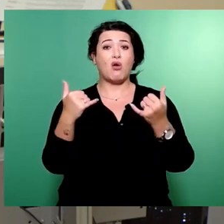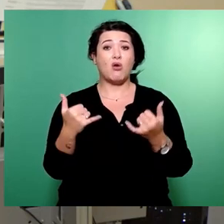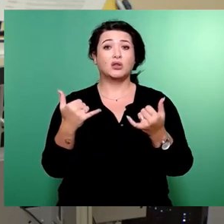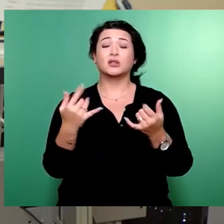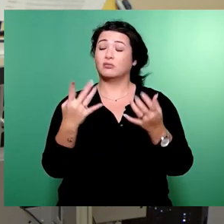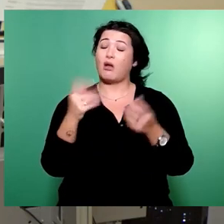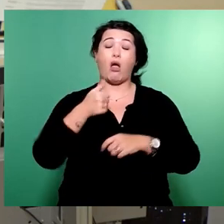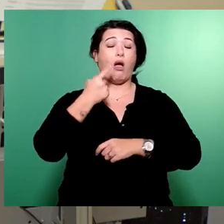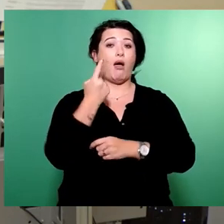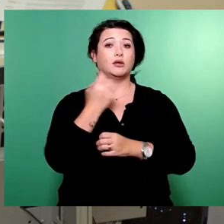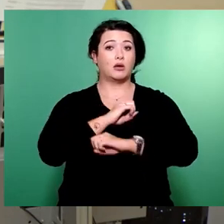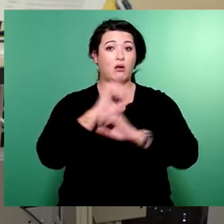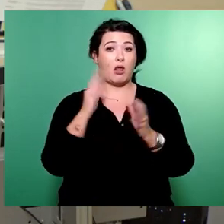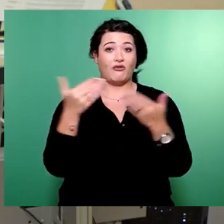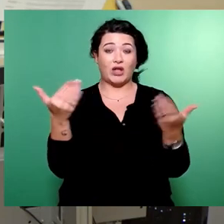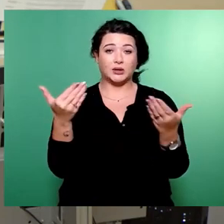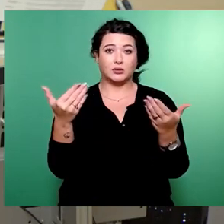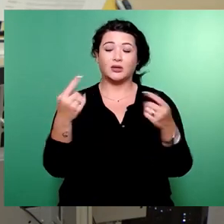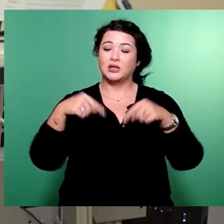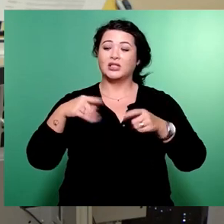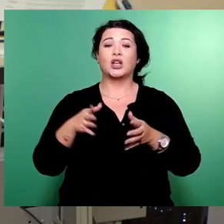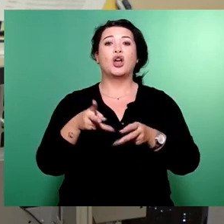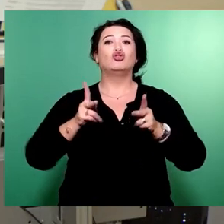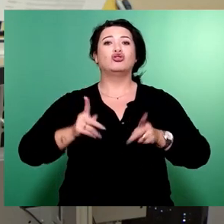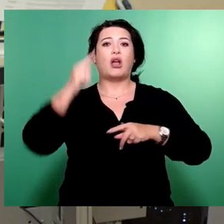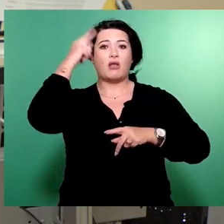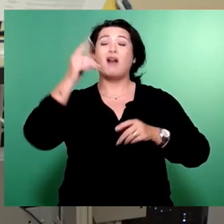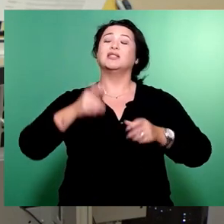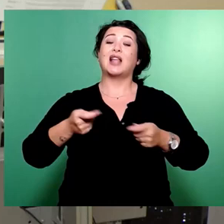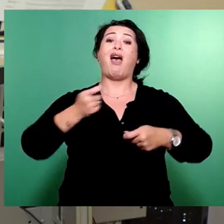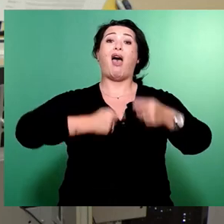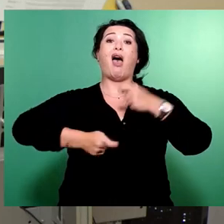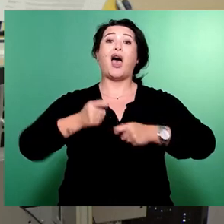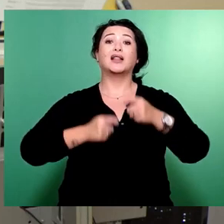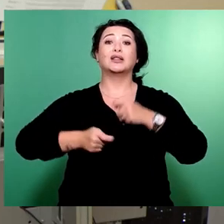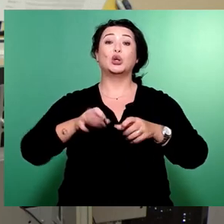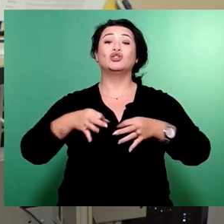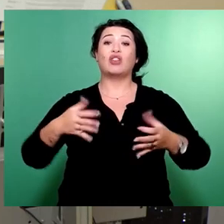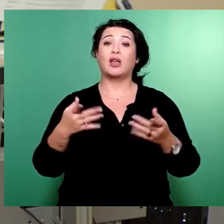dieser Stadtrat ist handlungsfähig, man muss uns nur machen lassen.